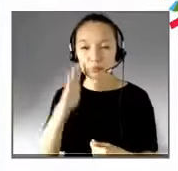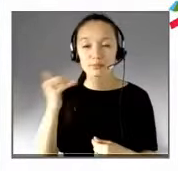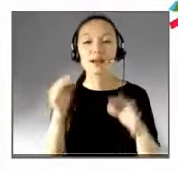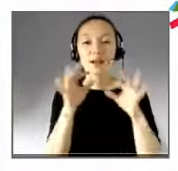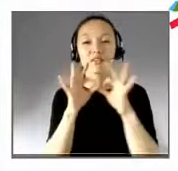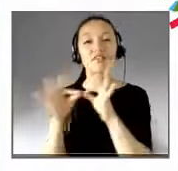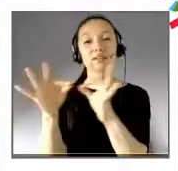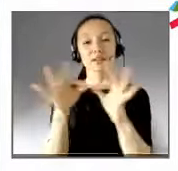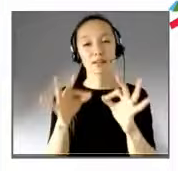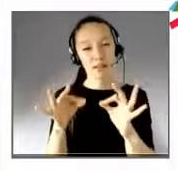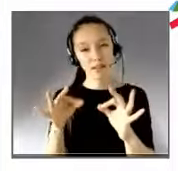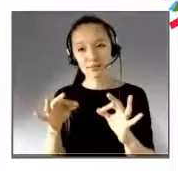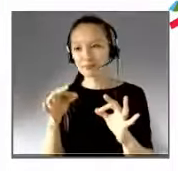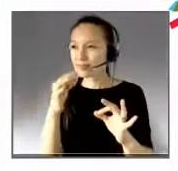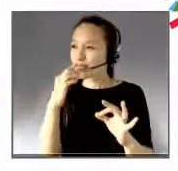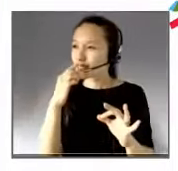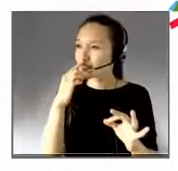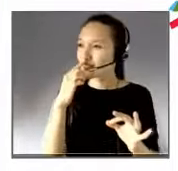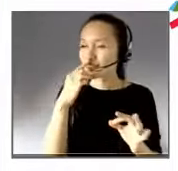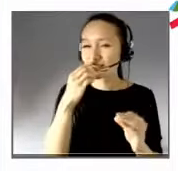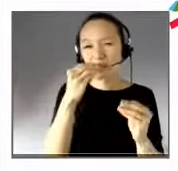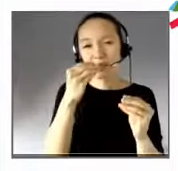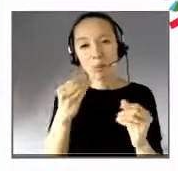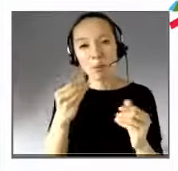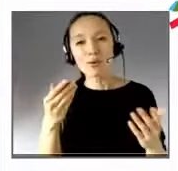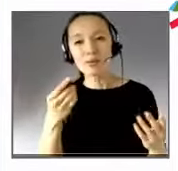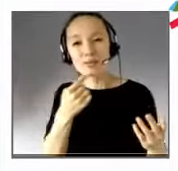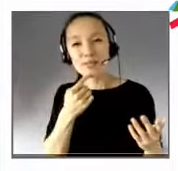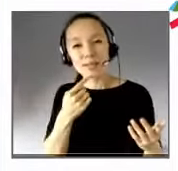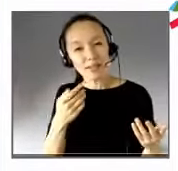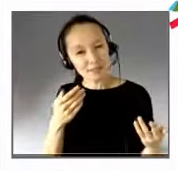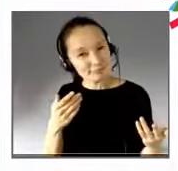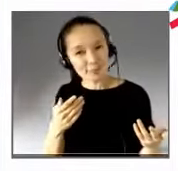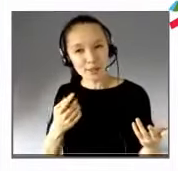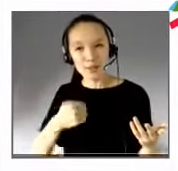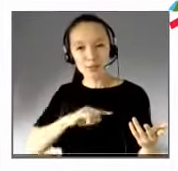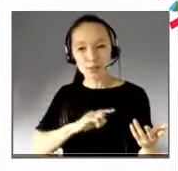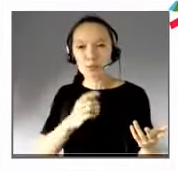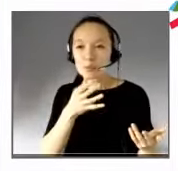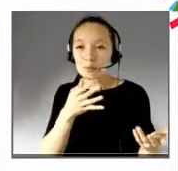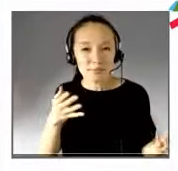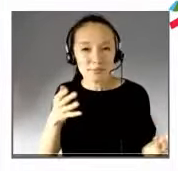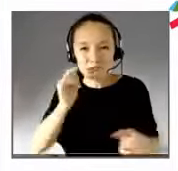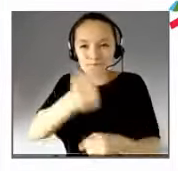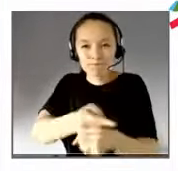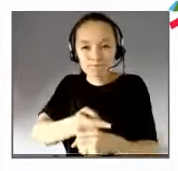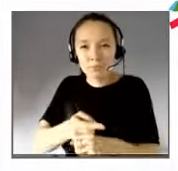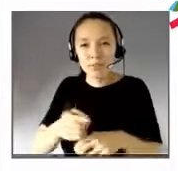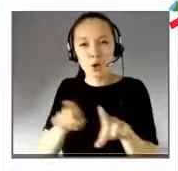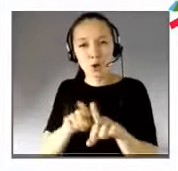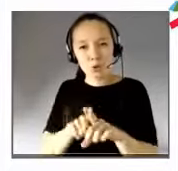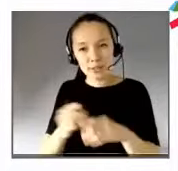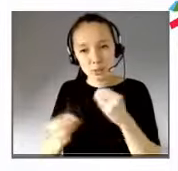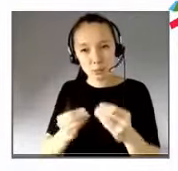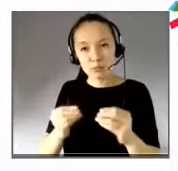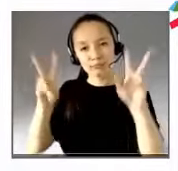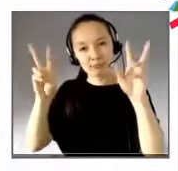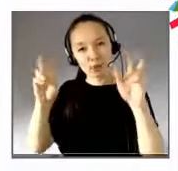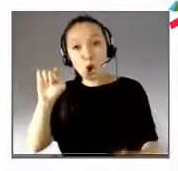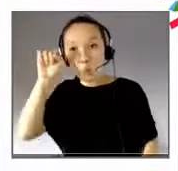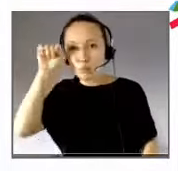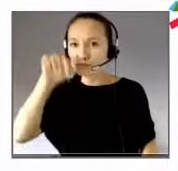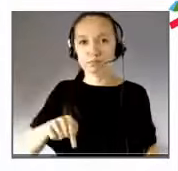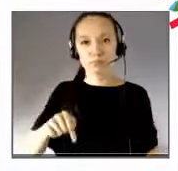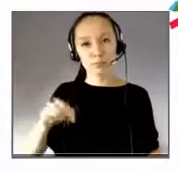'imposer. Un sentiment ne s'impose pas. Soit c'est un devoir moral vis-à-vis des autres et à ce moment-là, il faut l'inclure en tant qu'objectif même. En tant qu